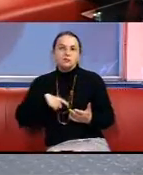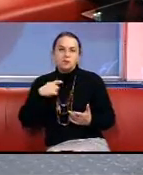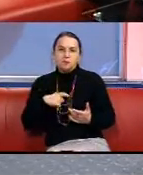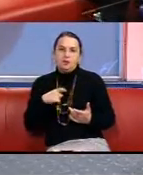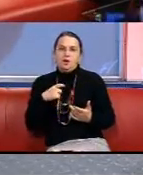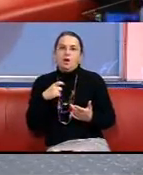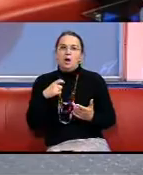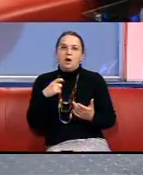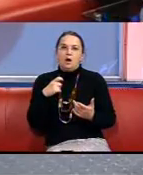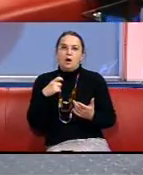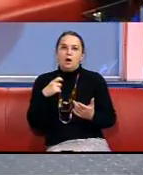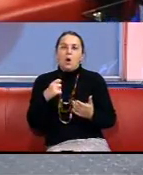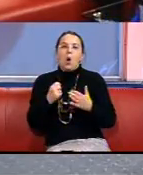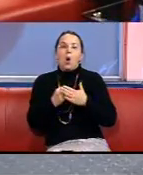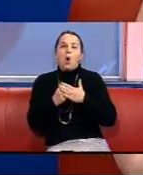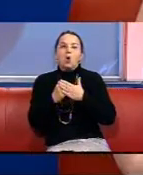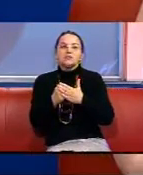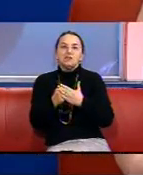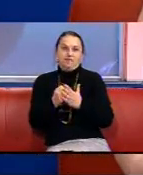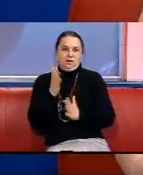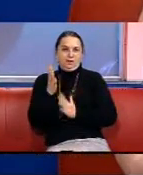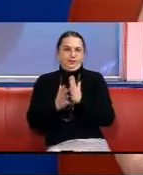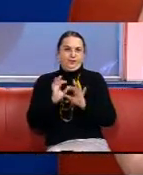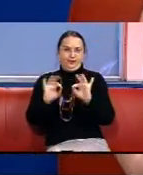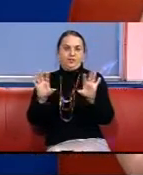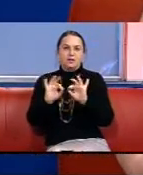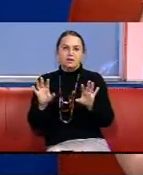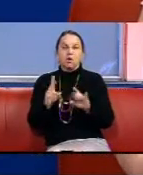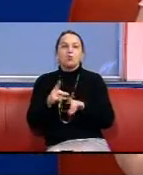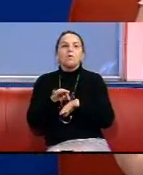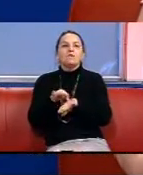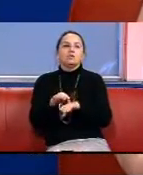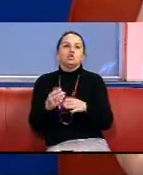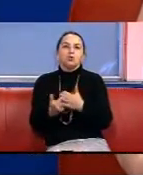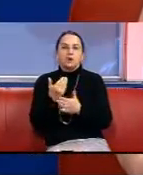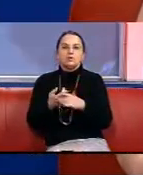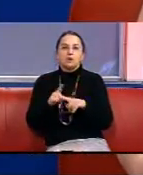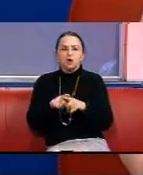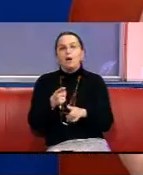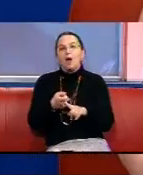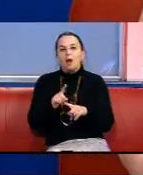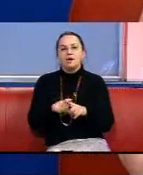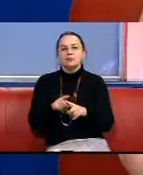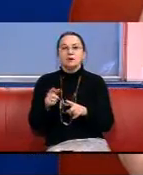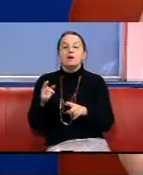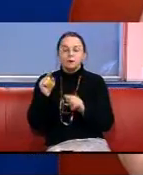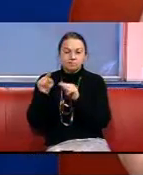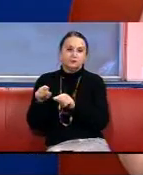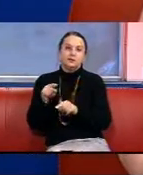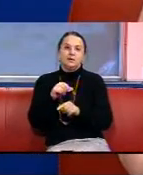основний диктор, який веде ці новини, це саме